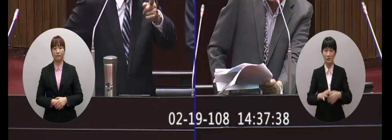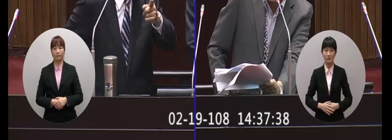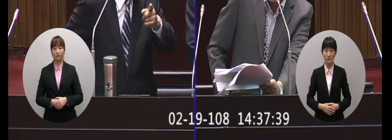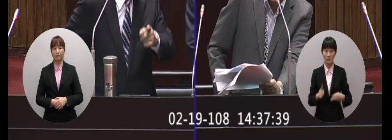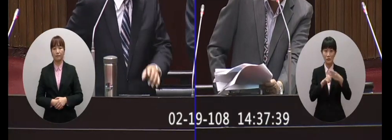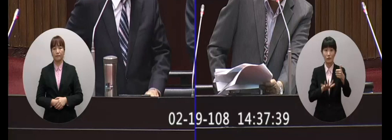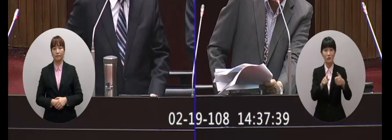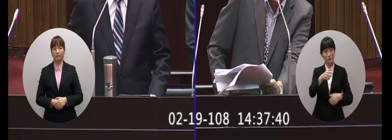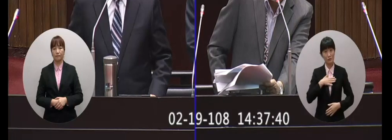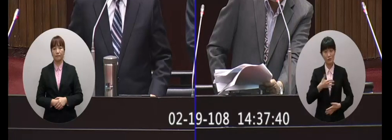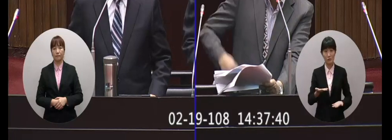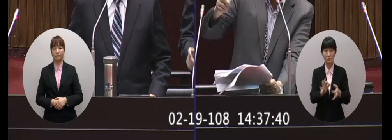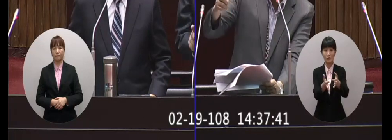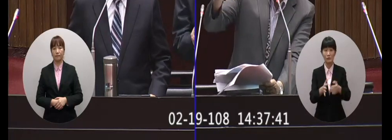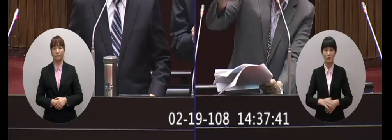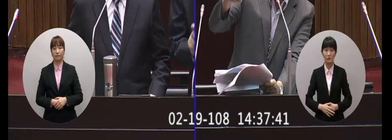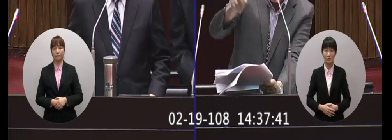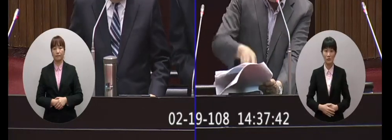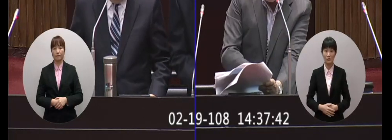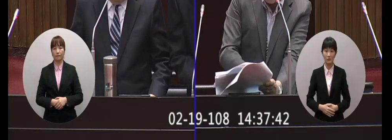主委你知道嗎對為什麼